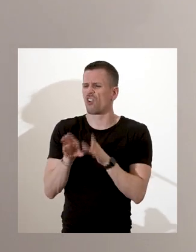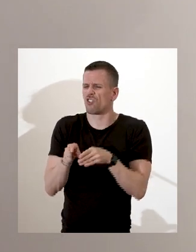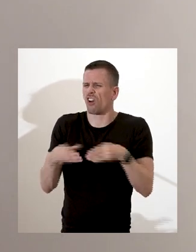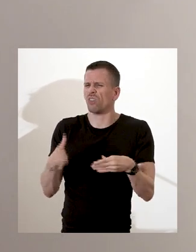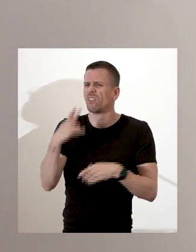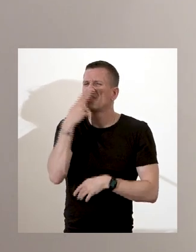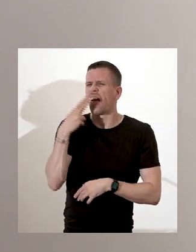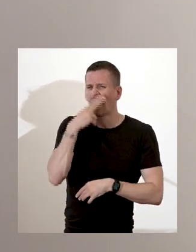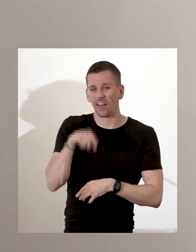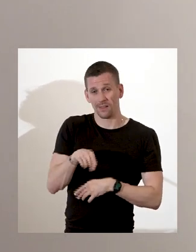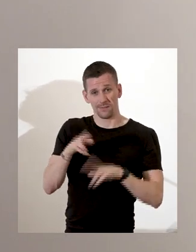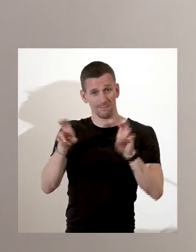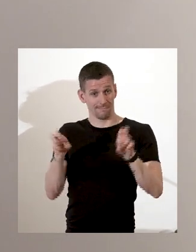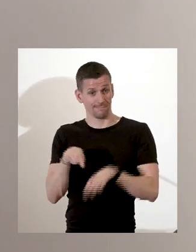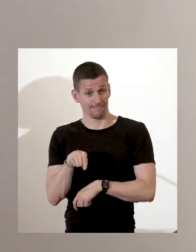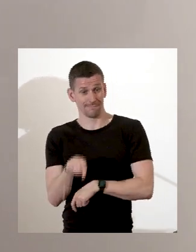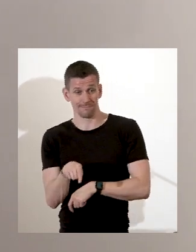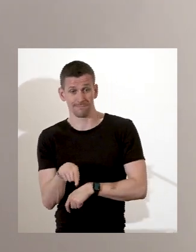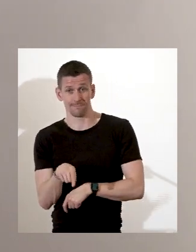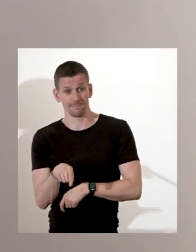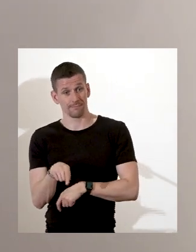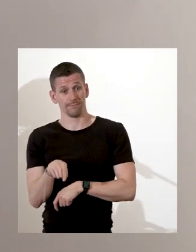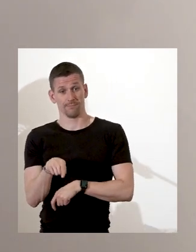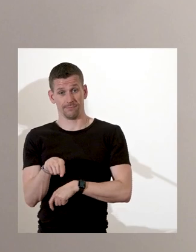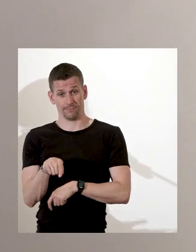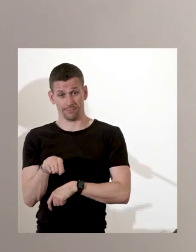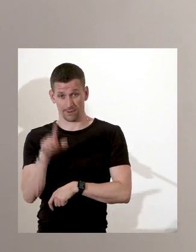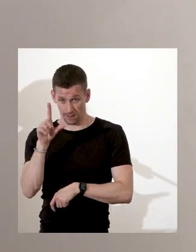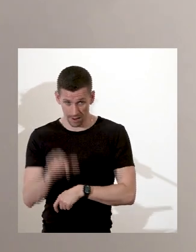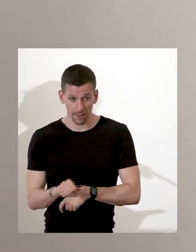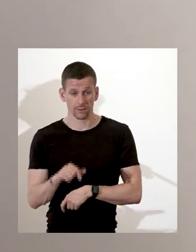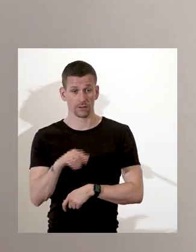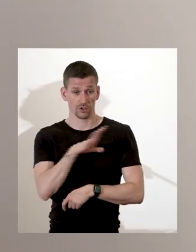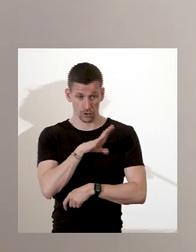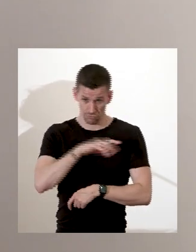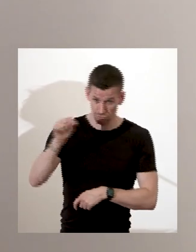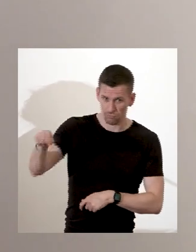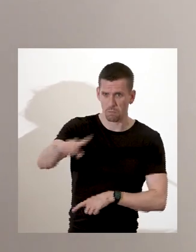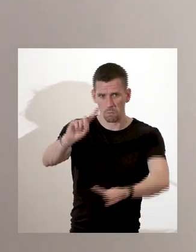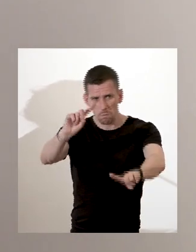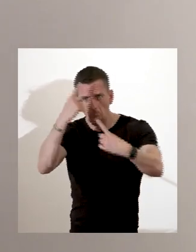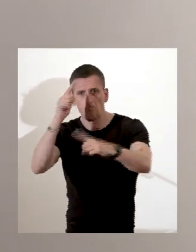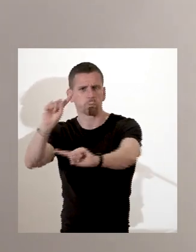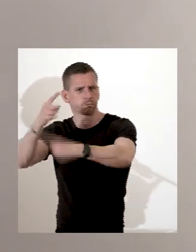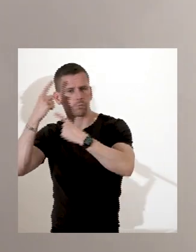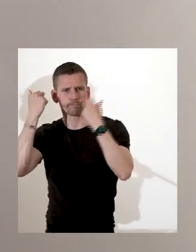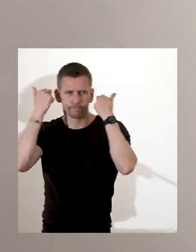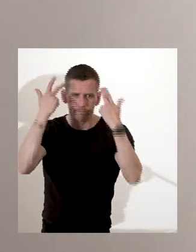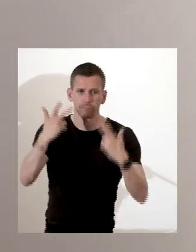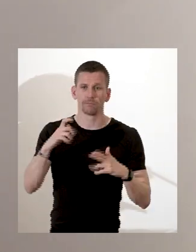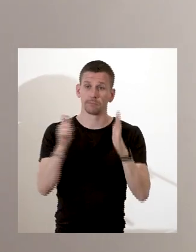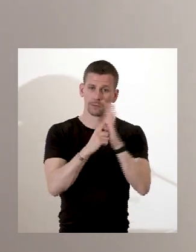liées à leur présence, qui se traduisent par deux émeutes serviles, une première en 1712, une autre en 1741. Et celle de